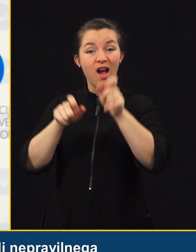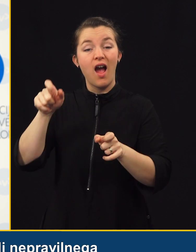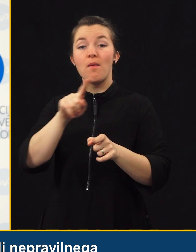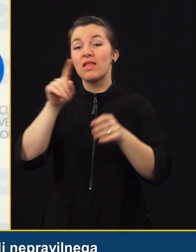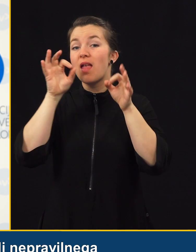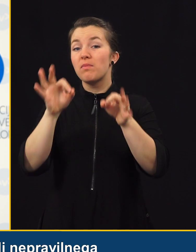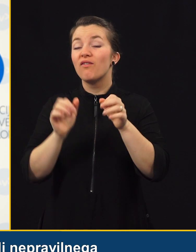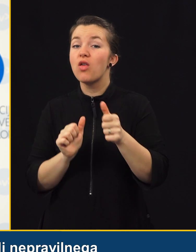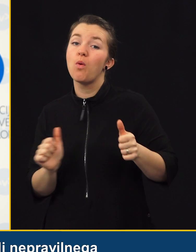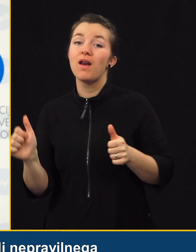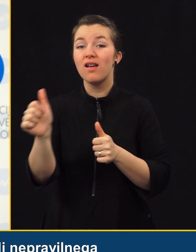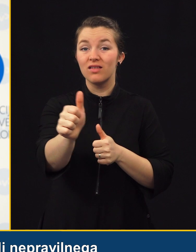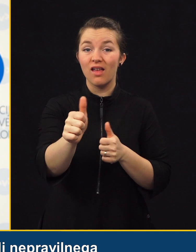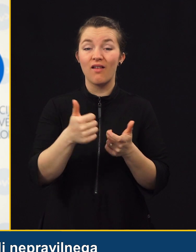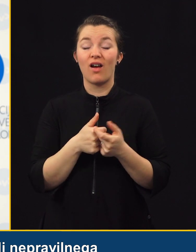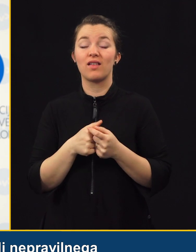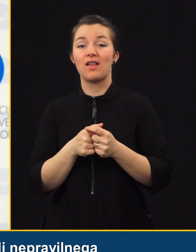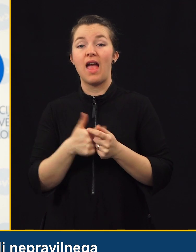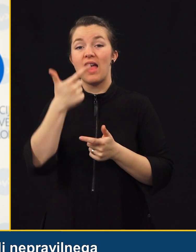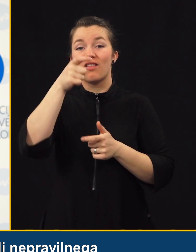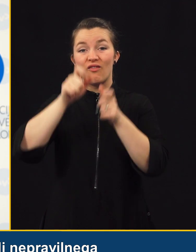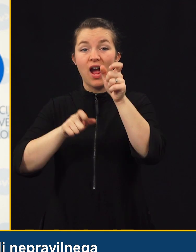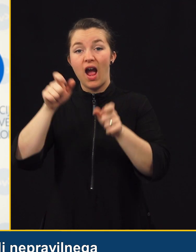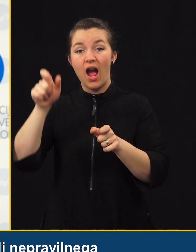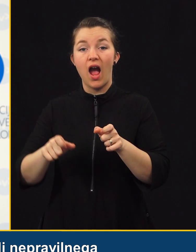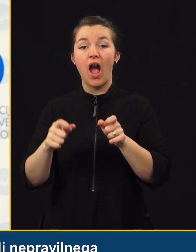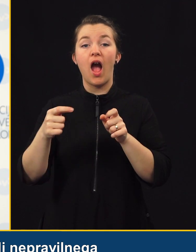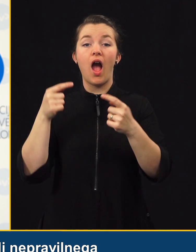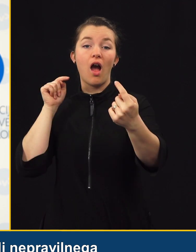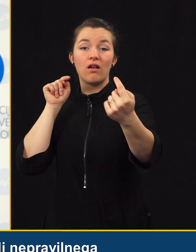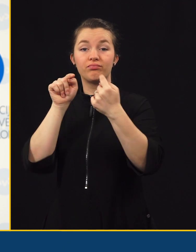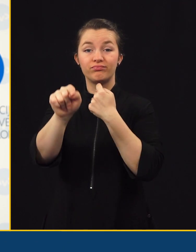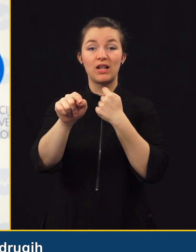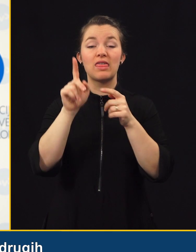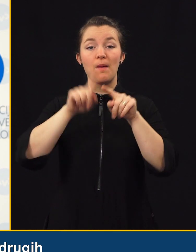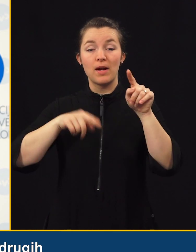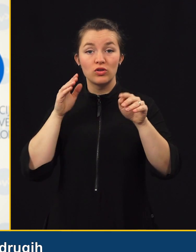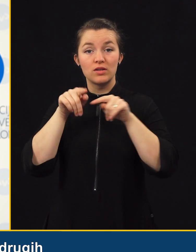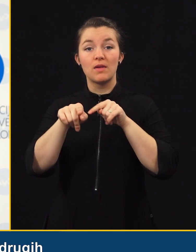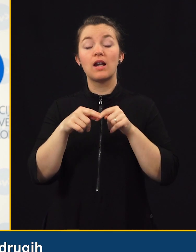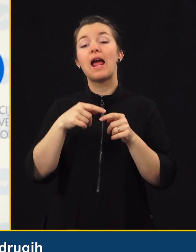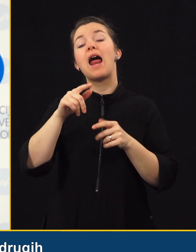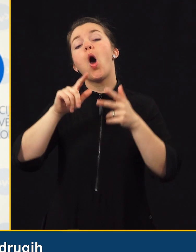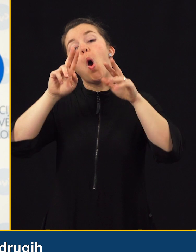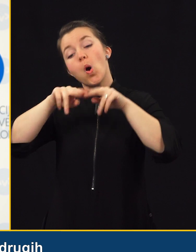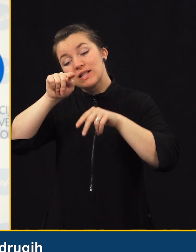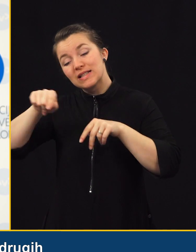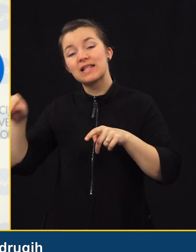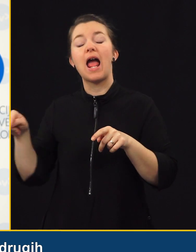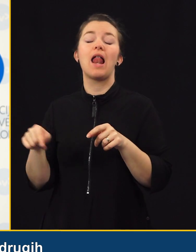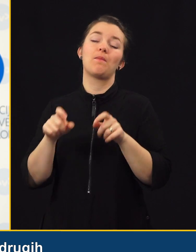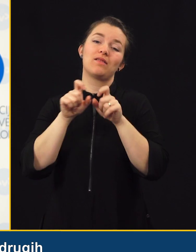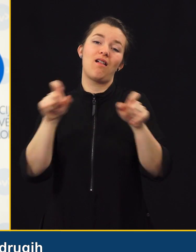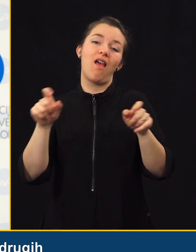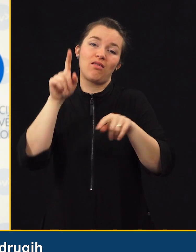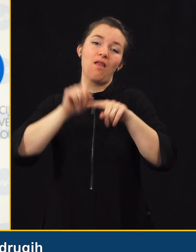nepravilnega prehitevanja, dva zaradi strani in smeri vožnje, ostali pa zaradi napak drugih oddeležencev